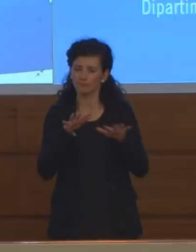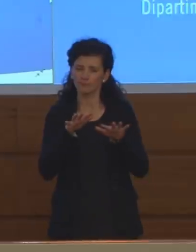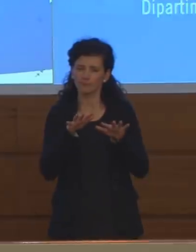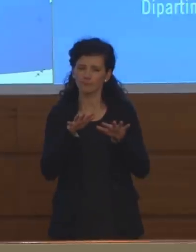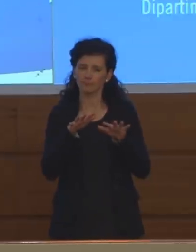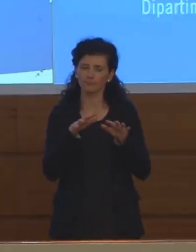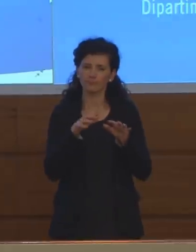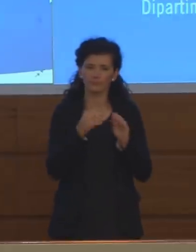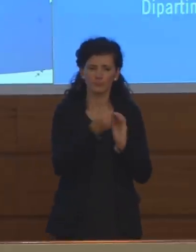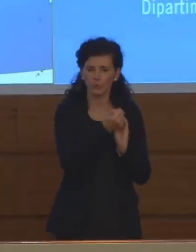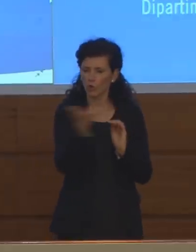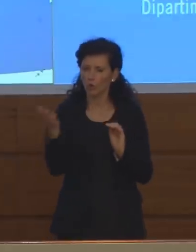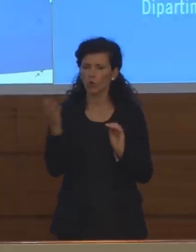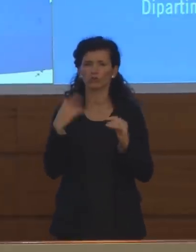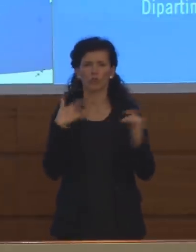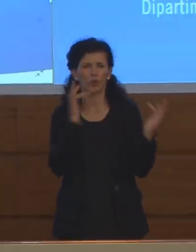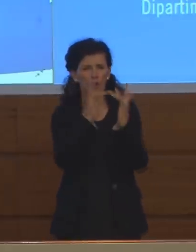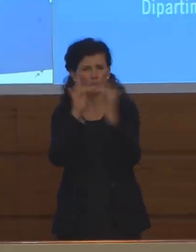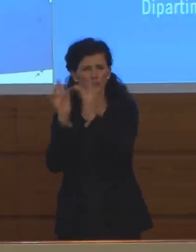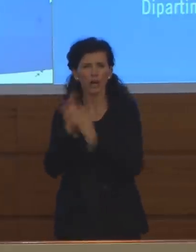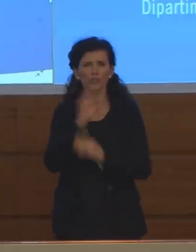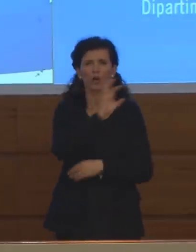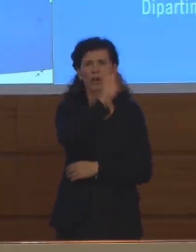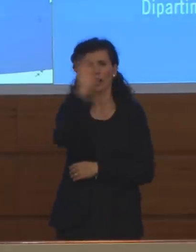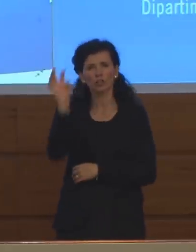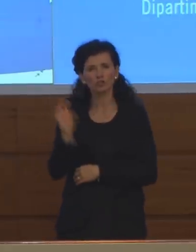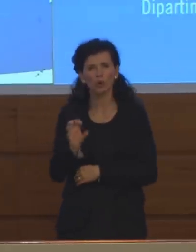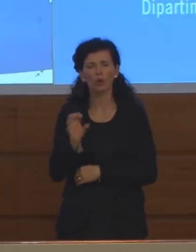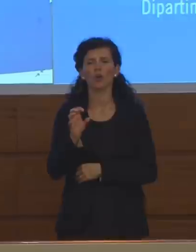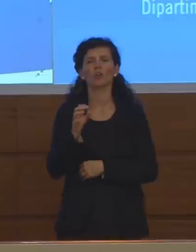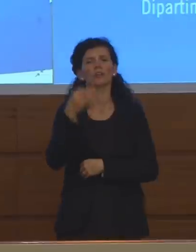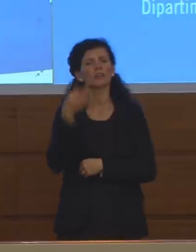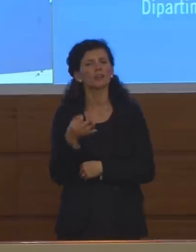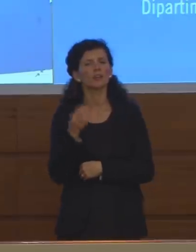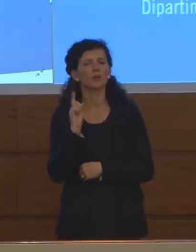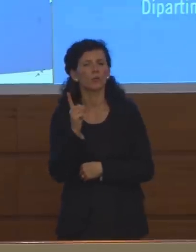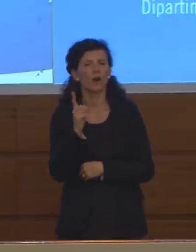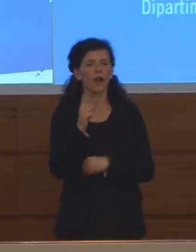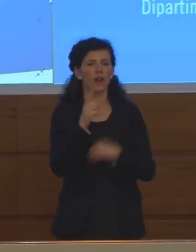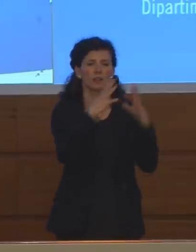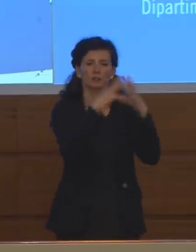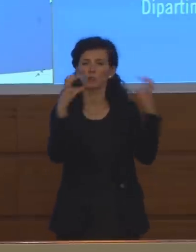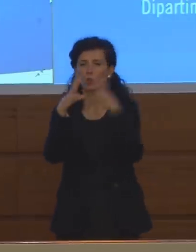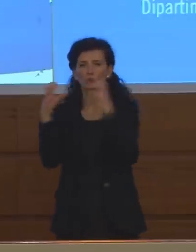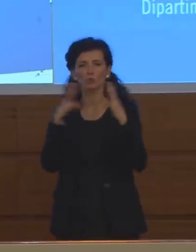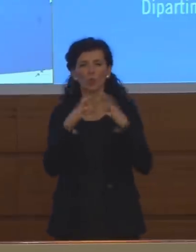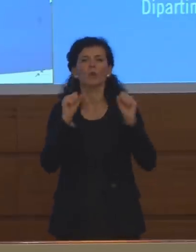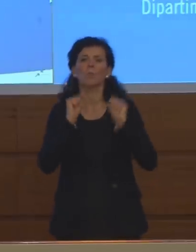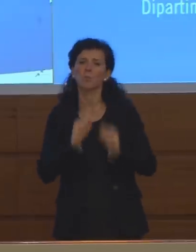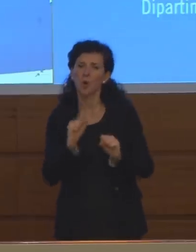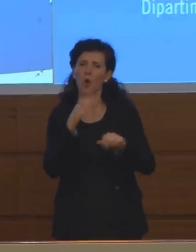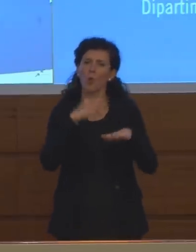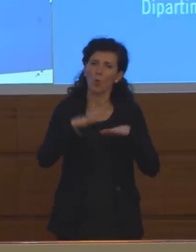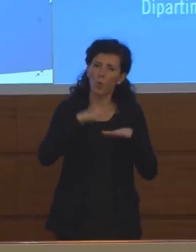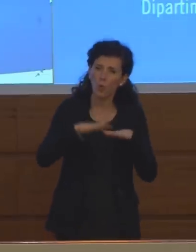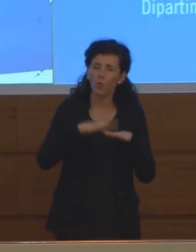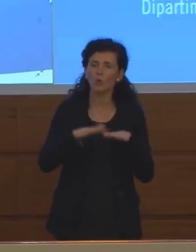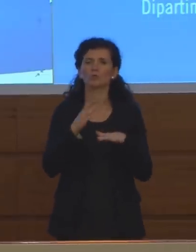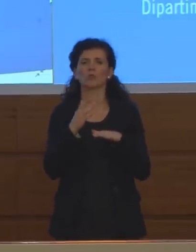ricognizione da parte delle regioni delle strutture che sono utilizzate e utilizzabile per